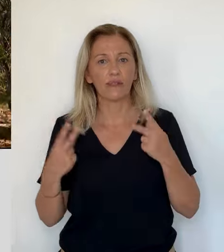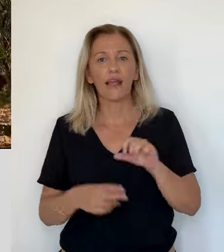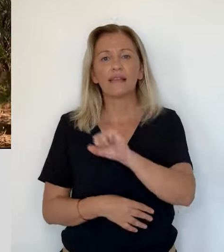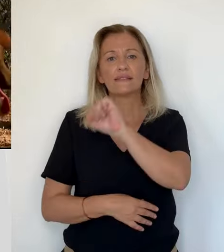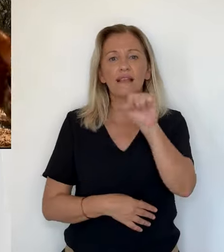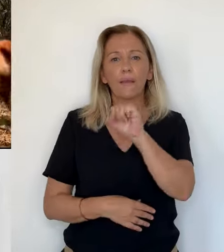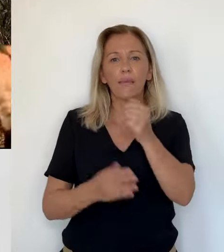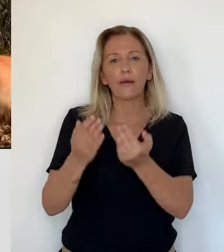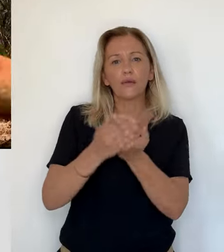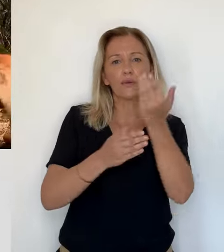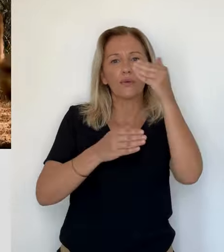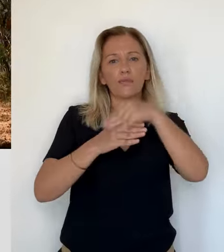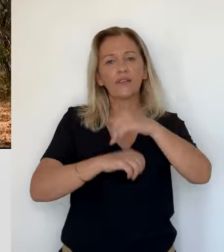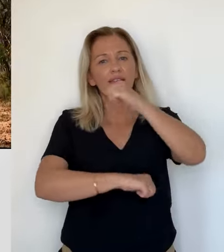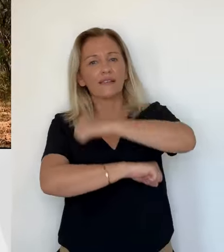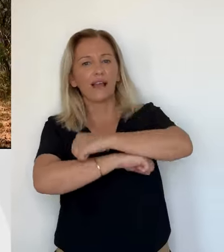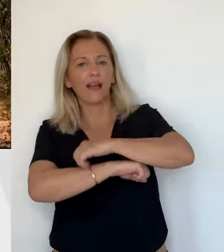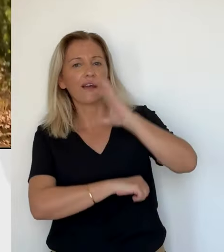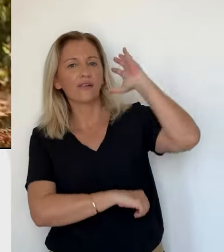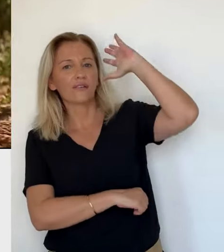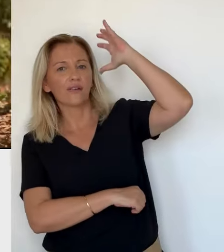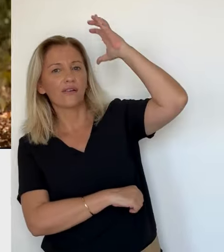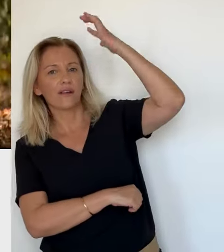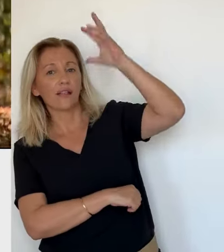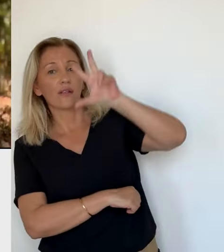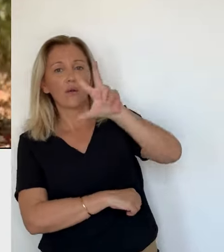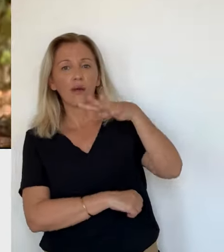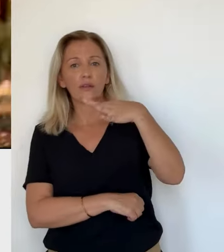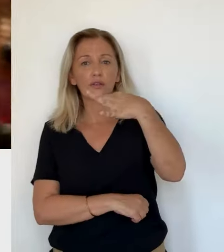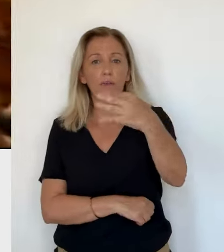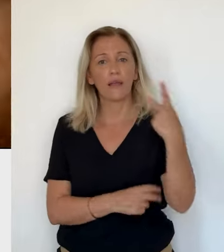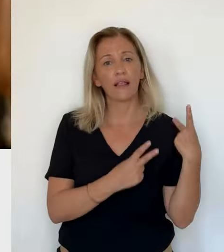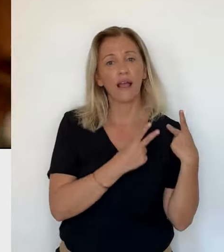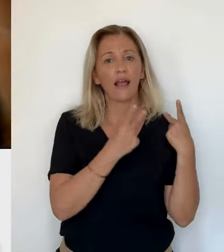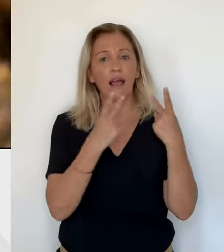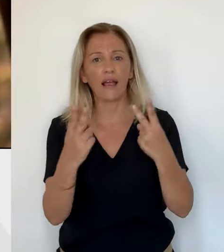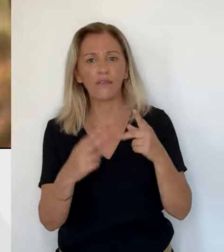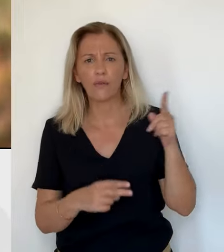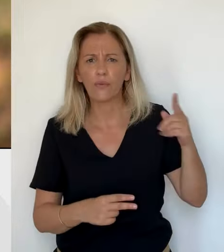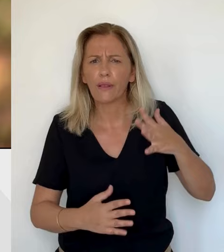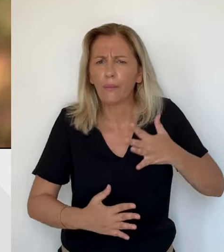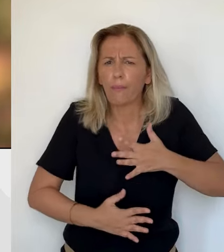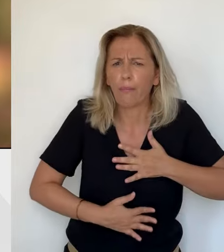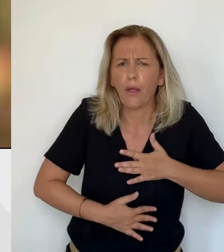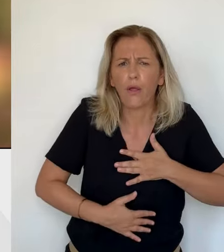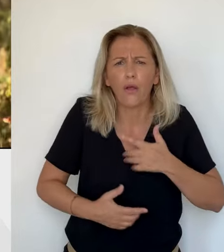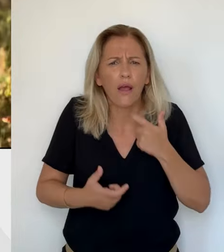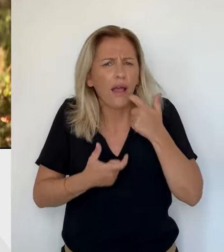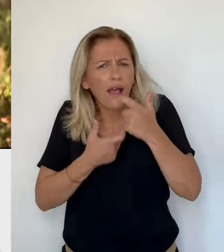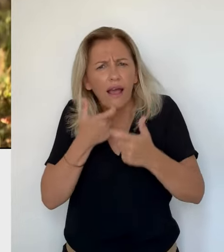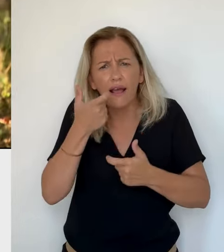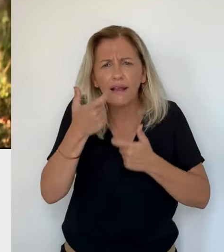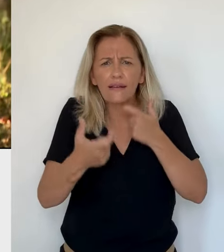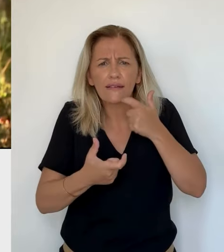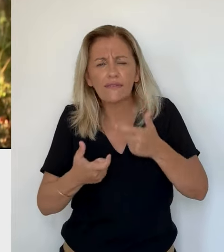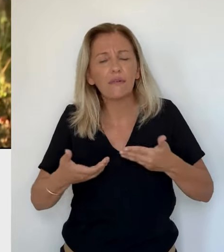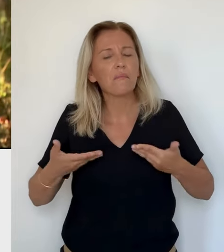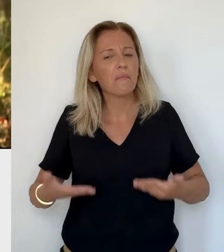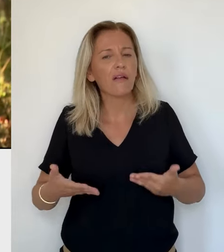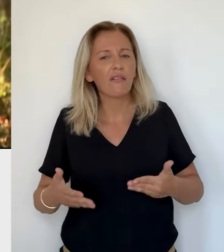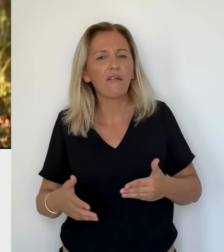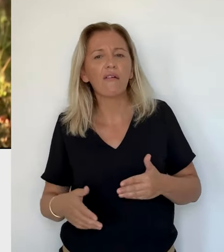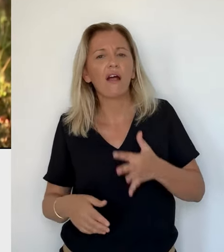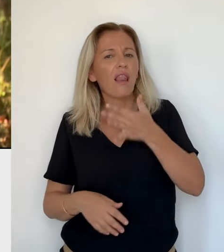désormais promener sans souci. Pour les agents animaliers, la création du refuge, le seul de ce type en Haute-Corse, était primordial. Il est préférable qu'il soit